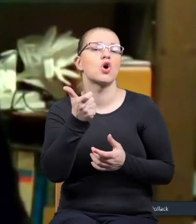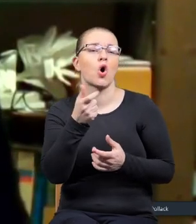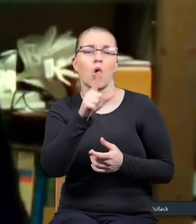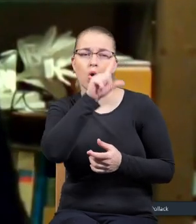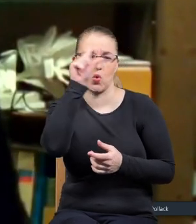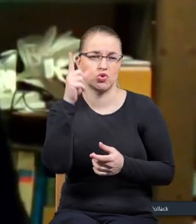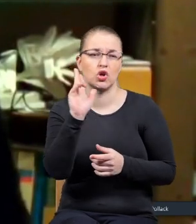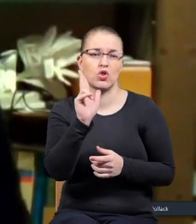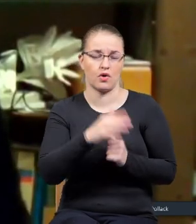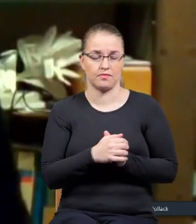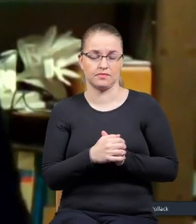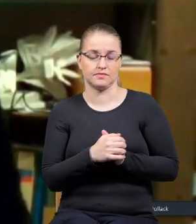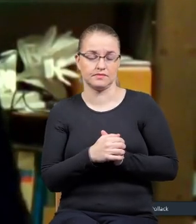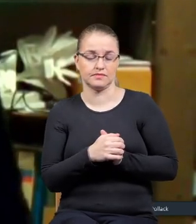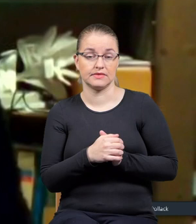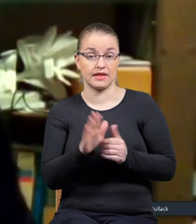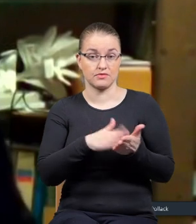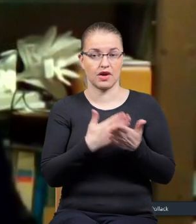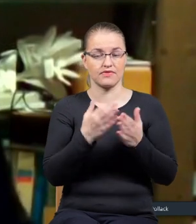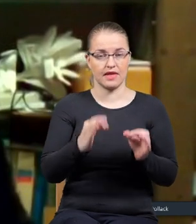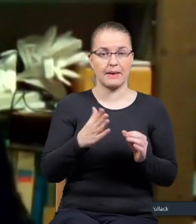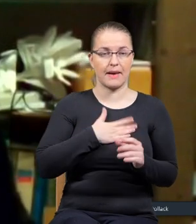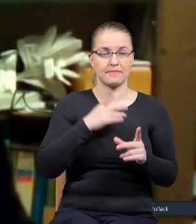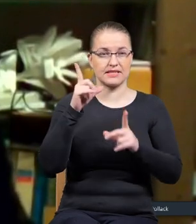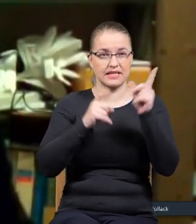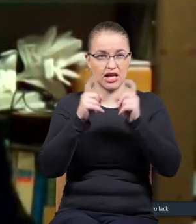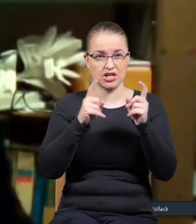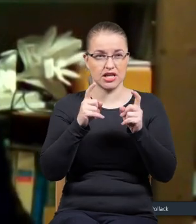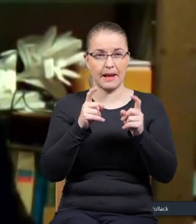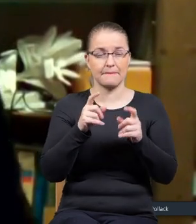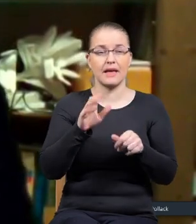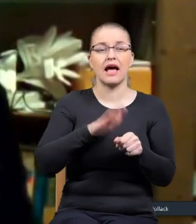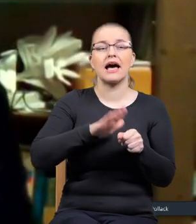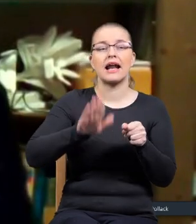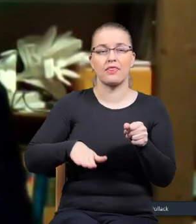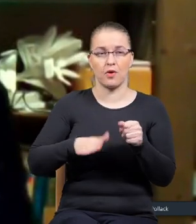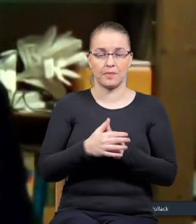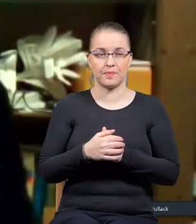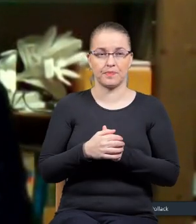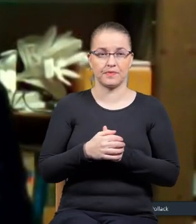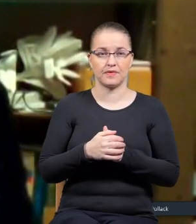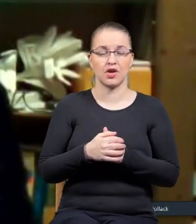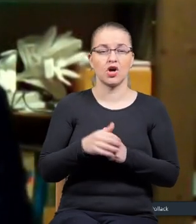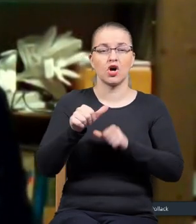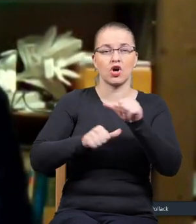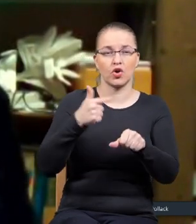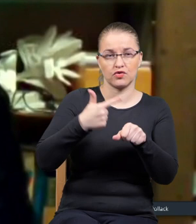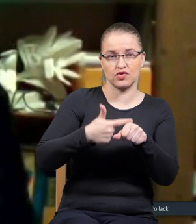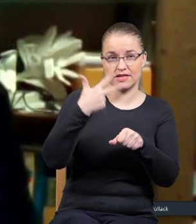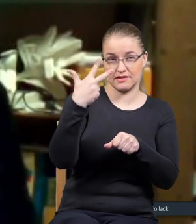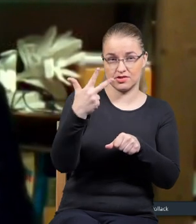to za ludzie, prawda? Ja teraz na przykład mam takie zdjęcie z Radomia z roku 23